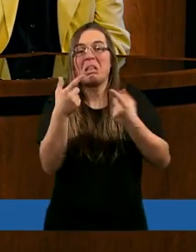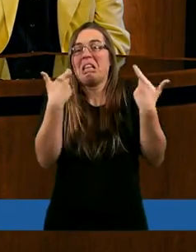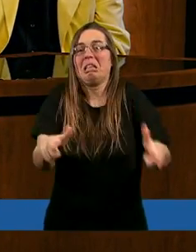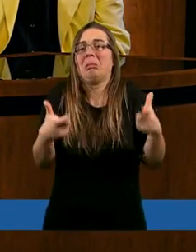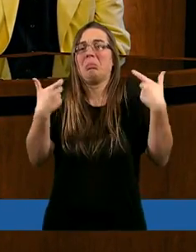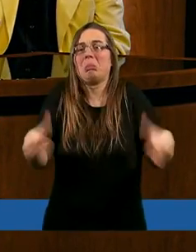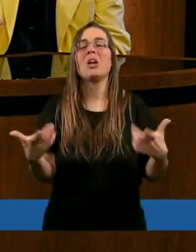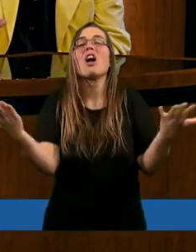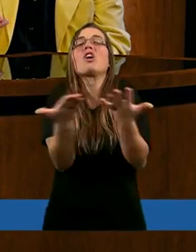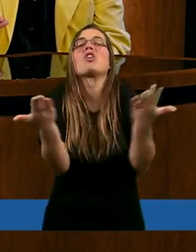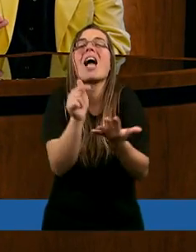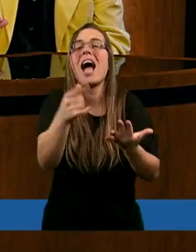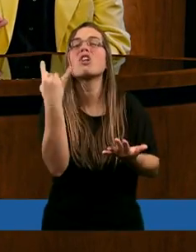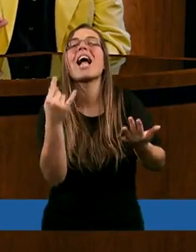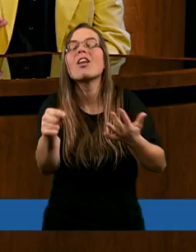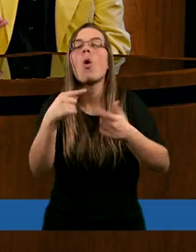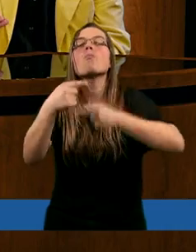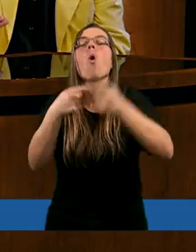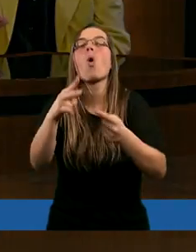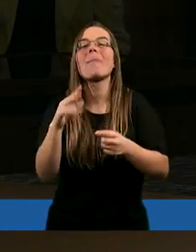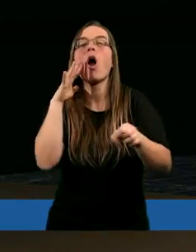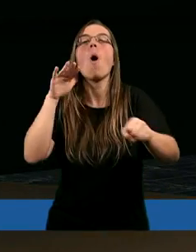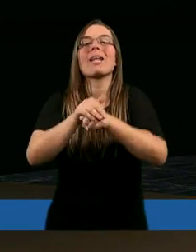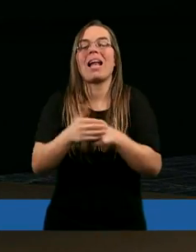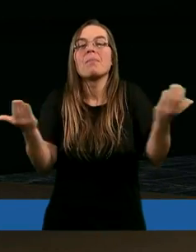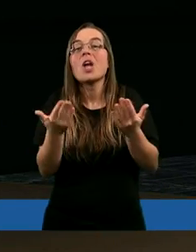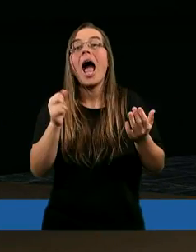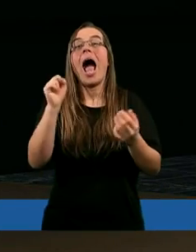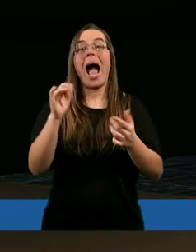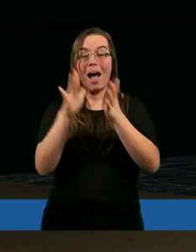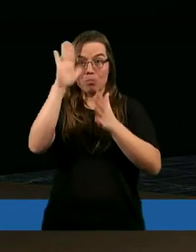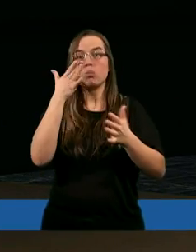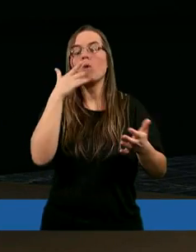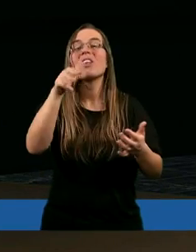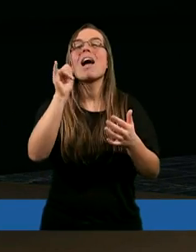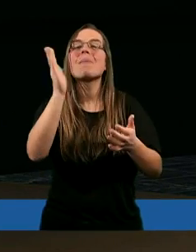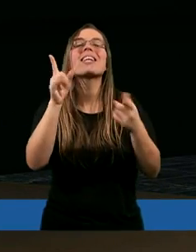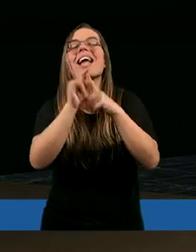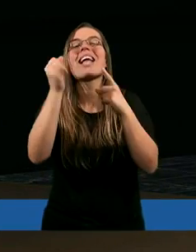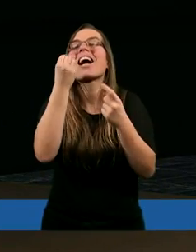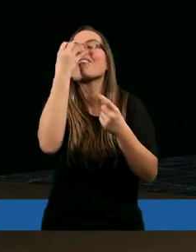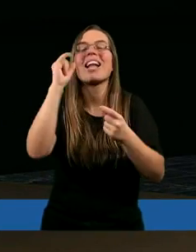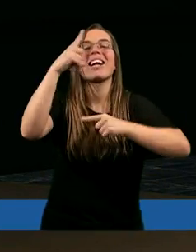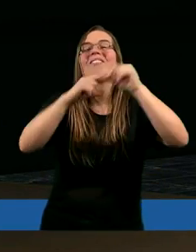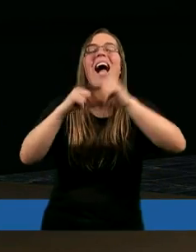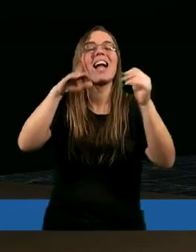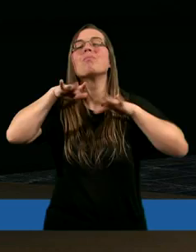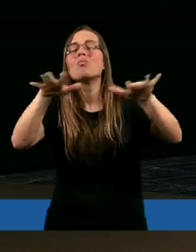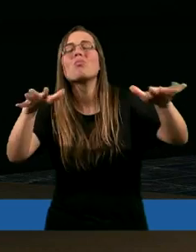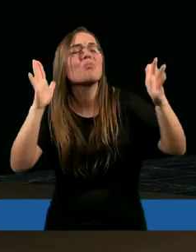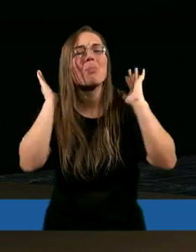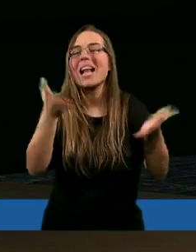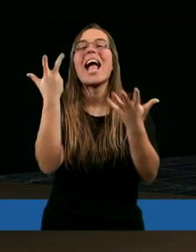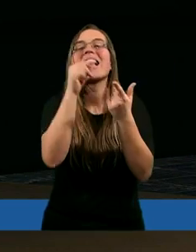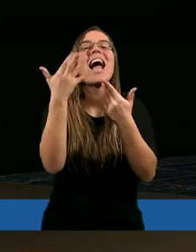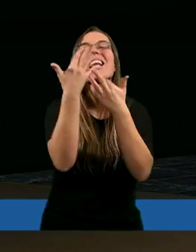nic. Gdzie ten potomek obiecany? A Pan Bóg mówi, że twoje potomstwo będzie jak ten piasku. Czy zdołasz policzyć te gwiazdy? Jak gdy